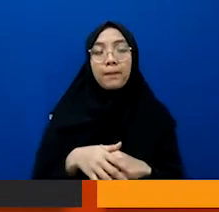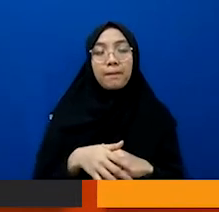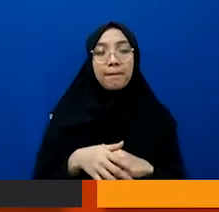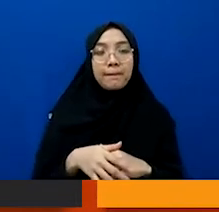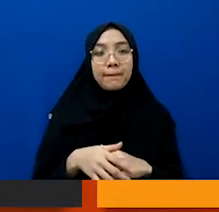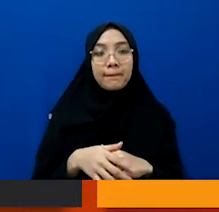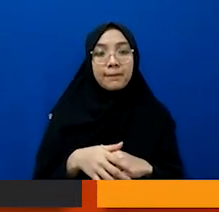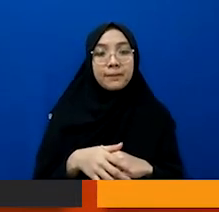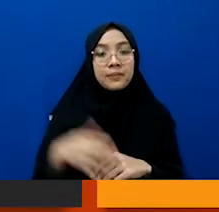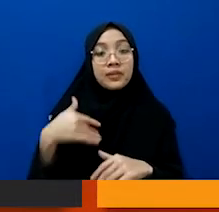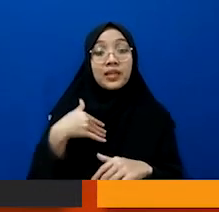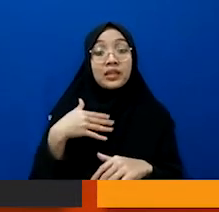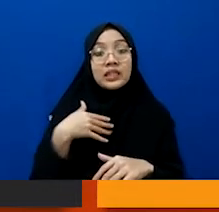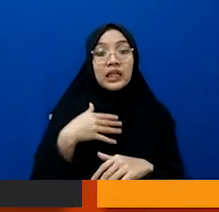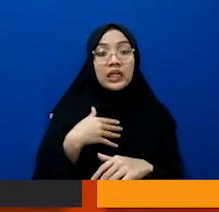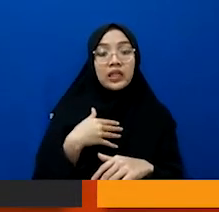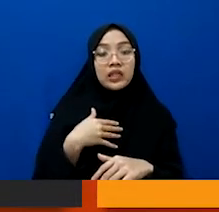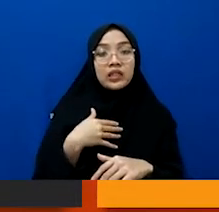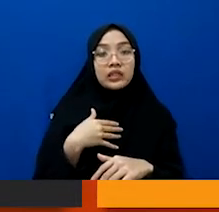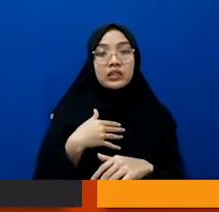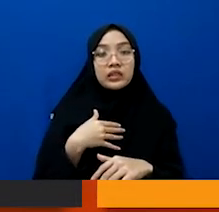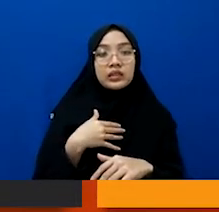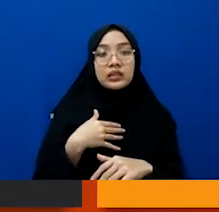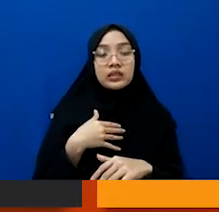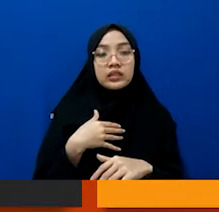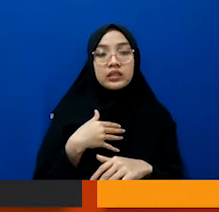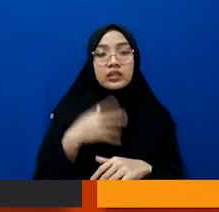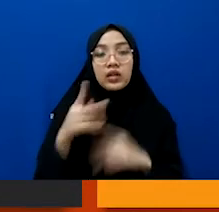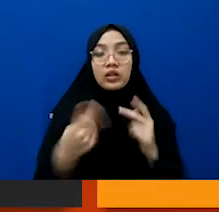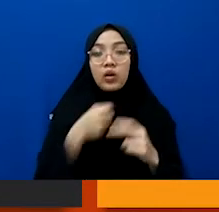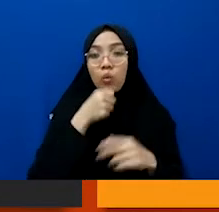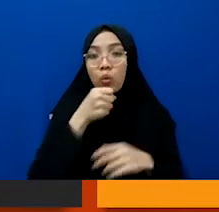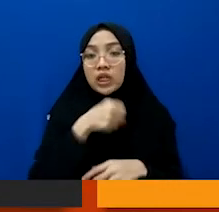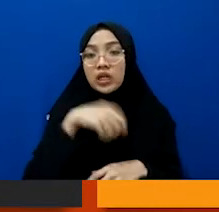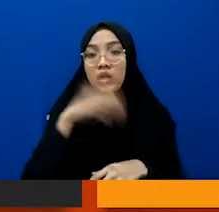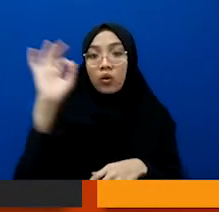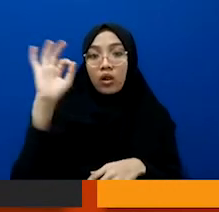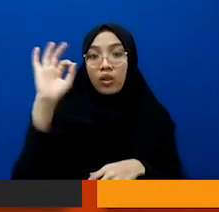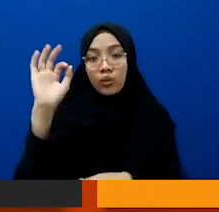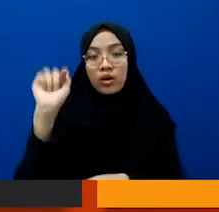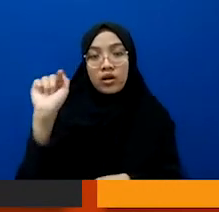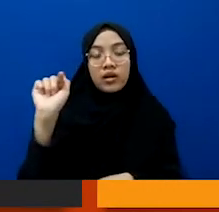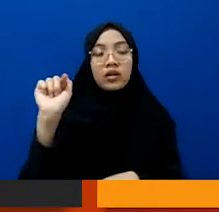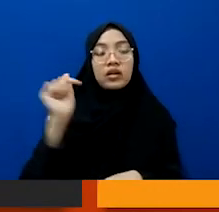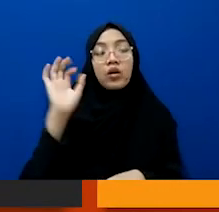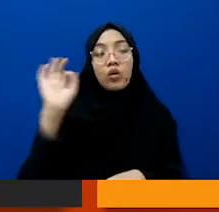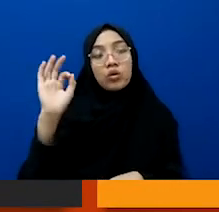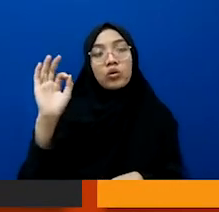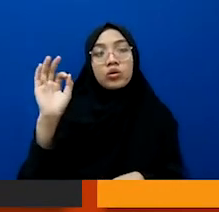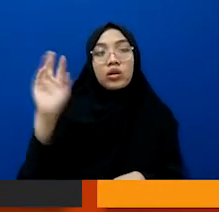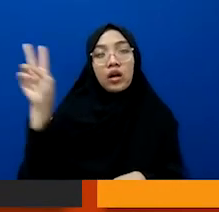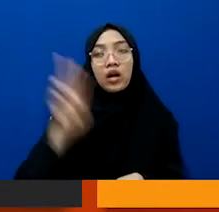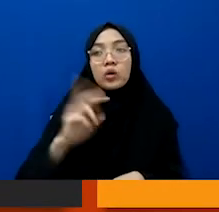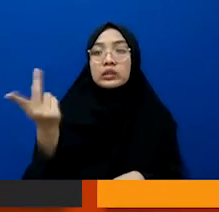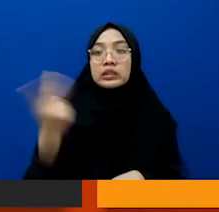saya tidak tidak artinya ketika kita wawancara dengan orang tuanya ya orang tuanya juga kita harus